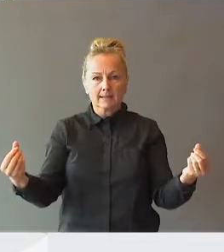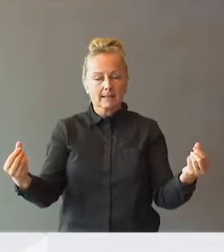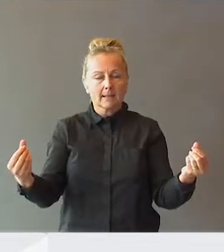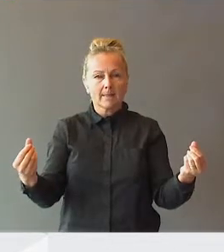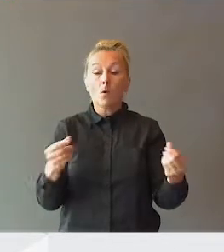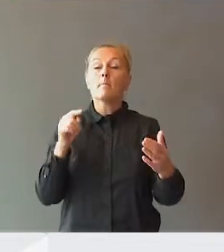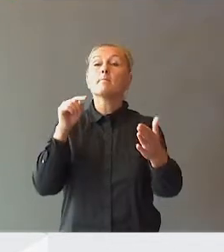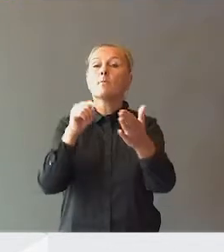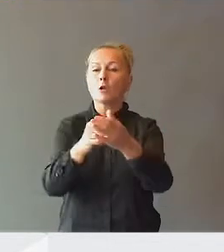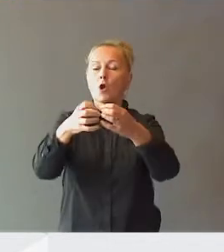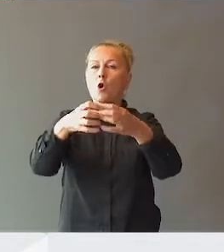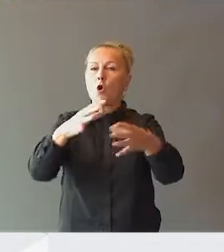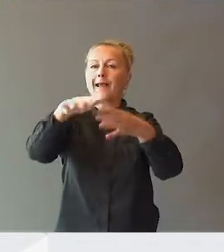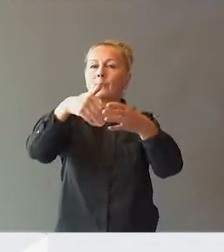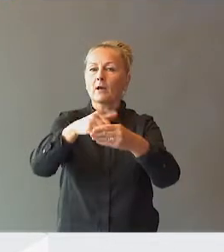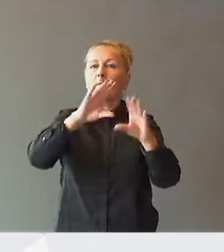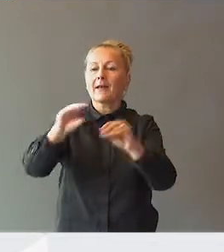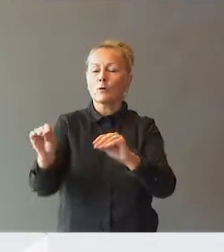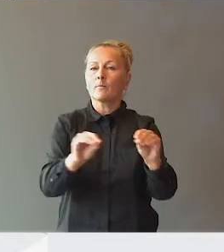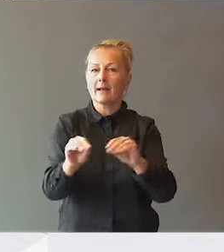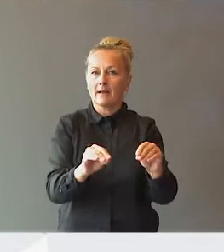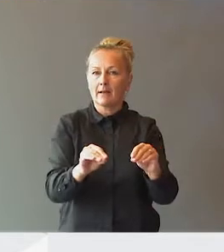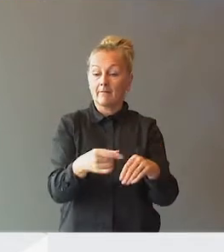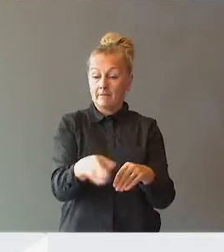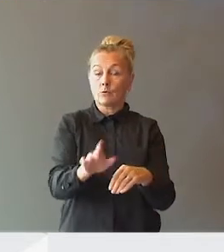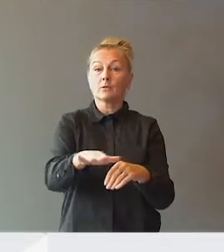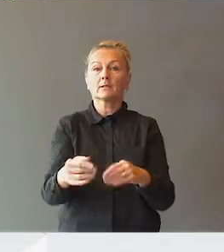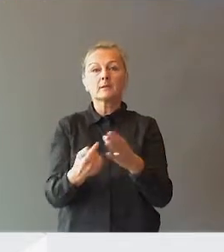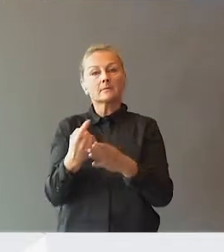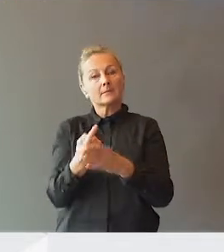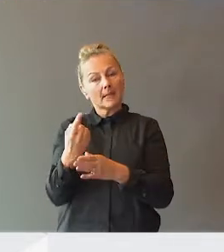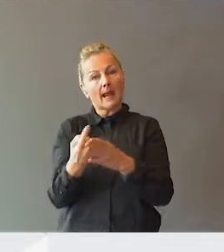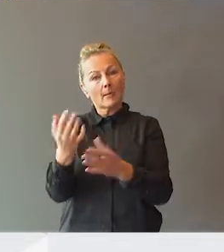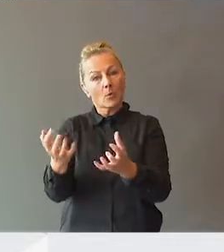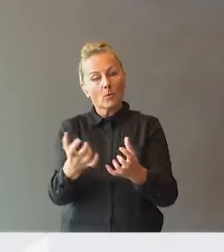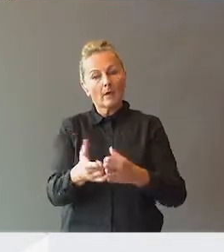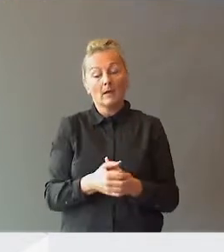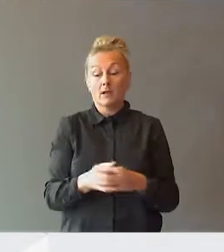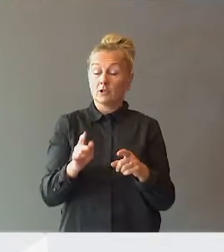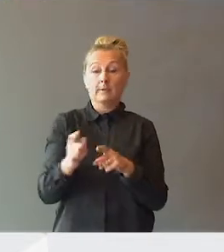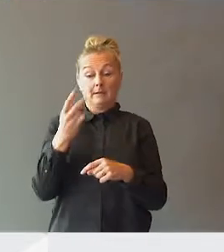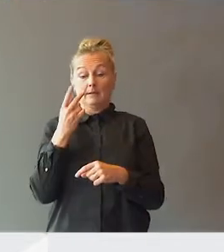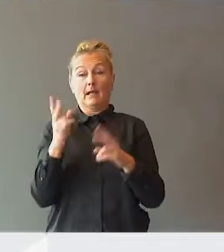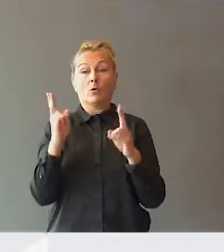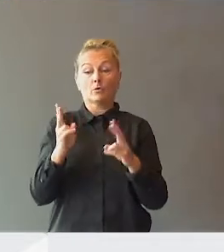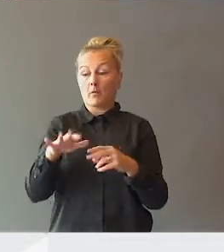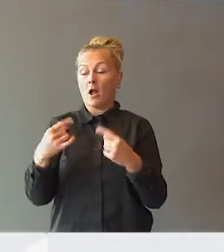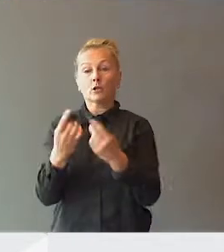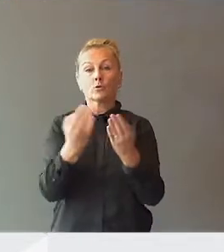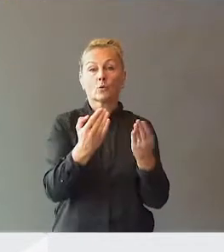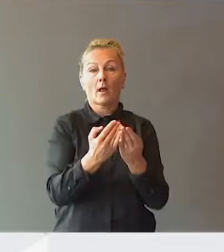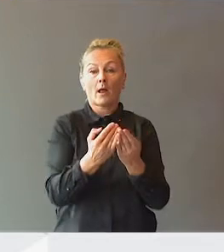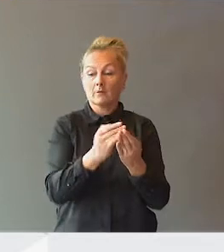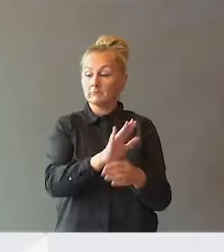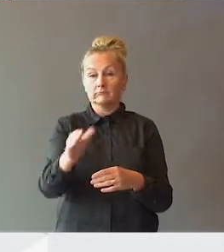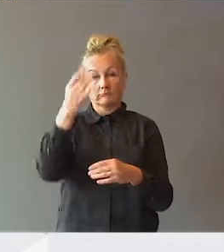Og målet er økt inkludering og en bedre opplæring for det her unge som har særlige behov. Og samtidig ser vi jo at barnehage og skole sin